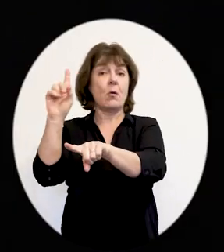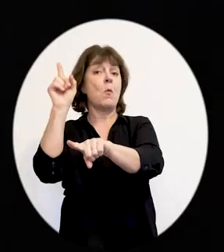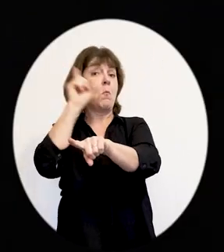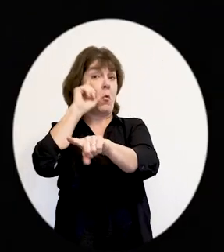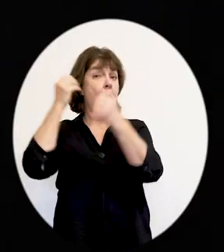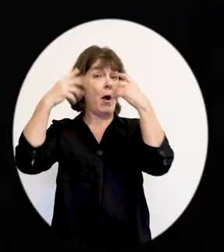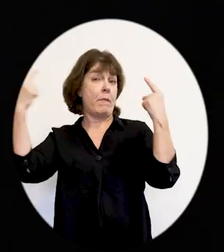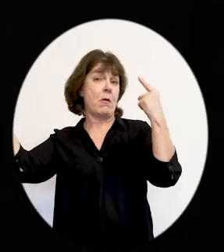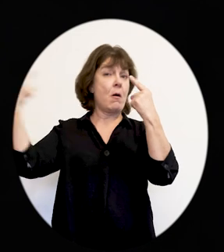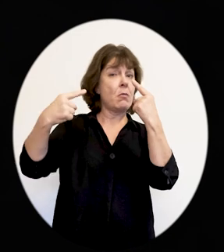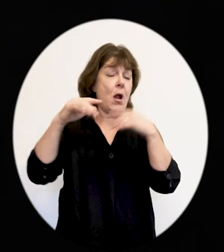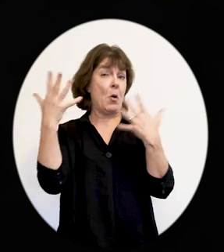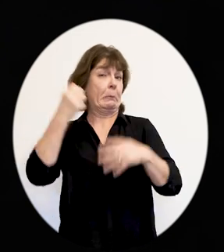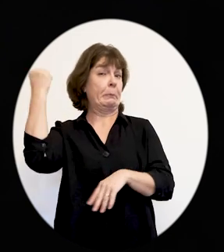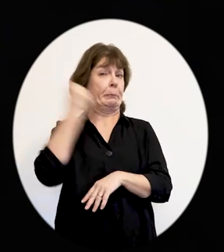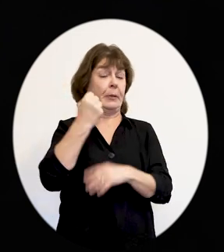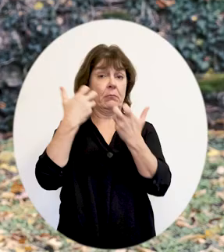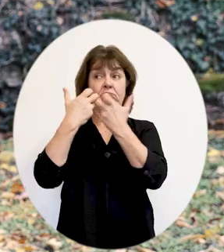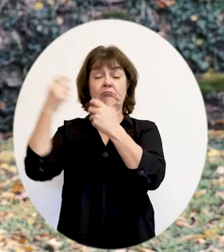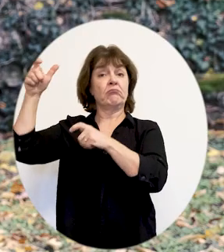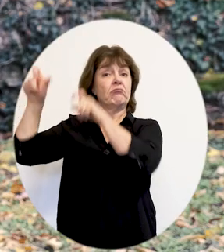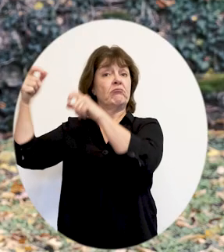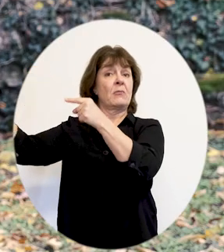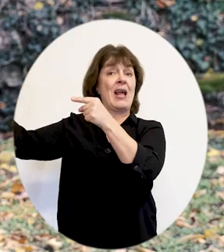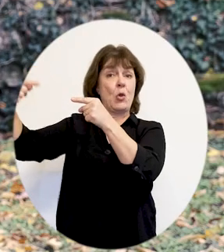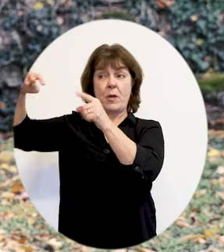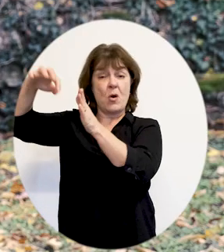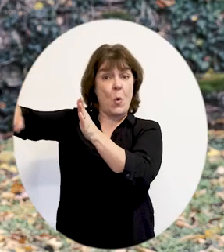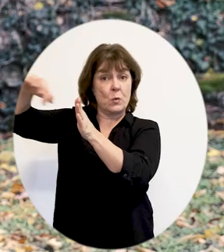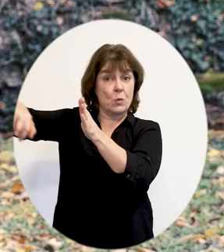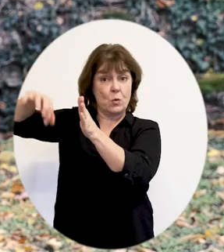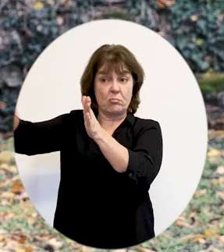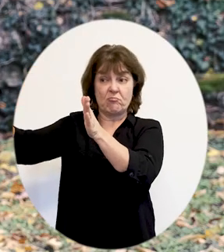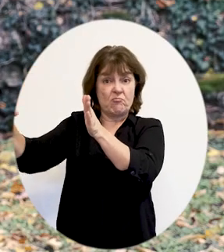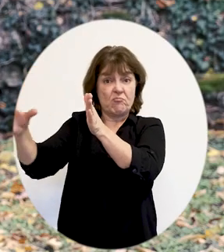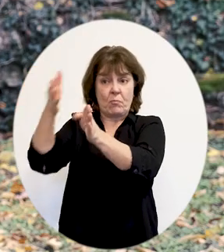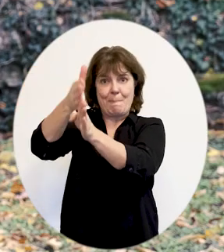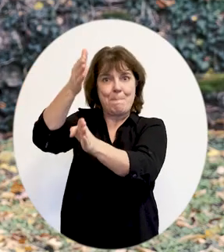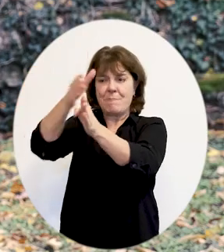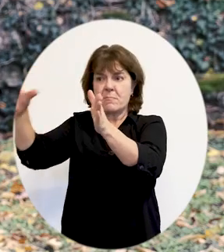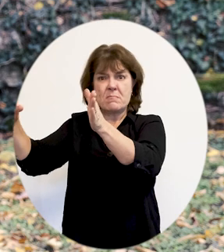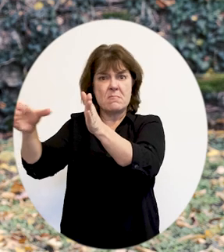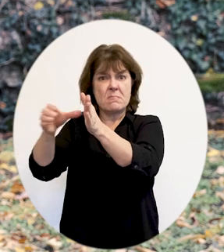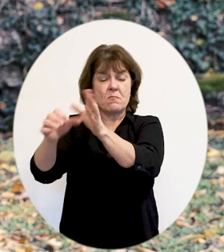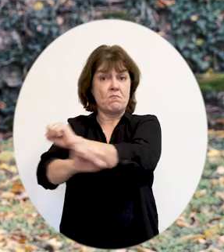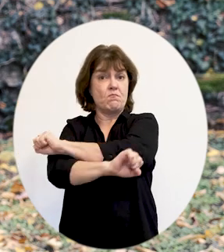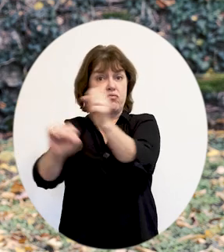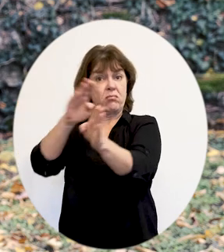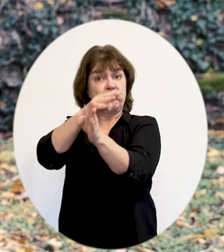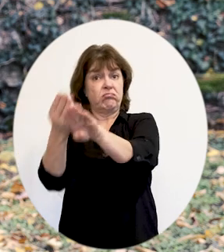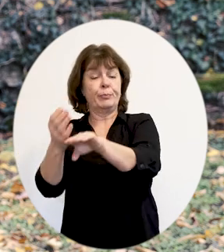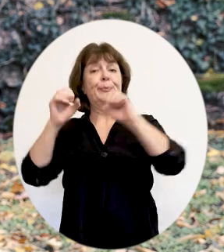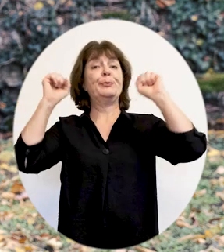'attaque la plus redoutable était lorsque l'ennemi creusait des galeries pour approcher le rempart et placer une mine